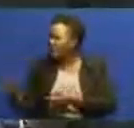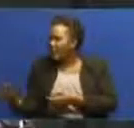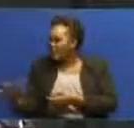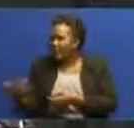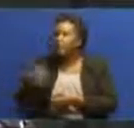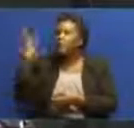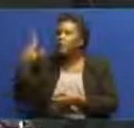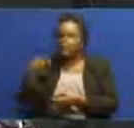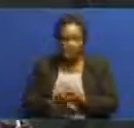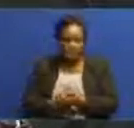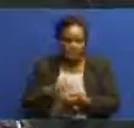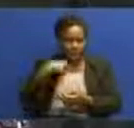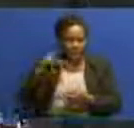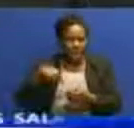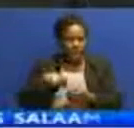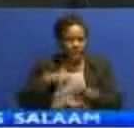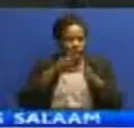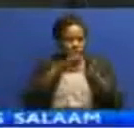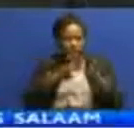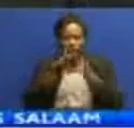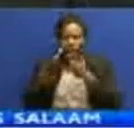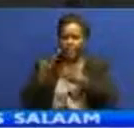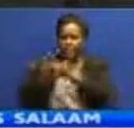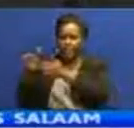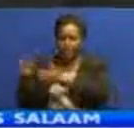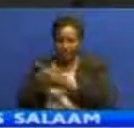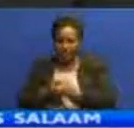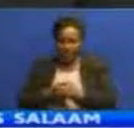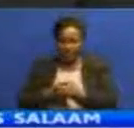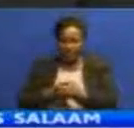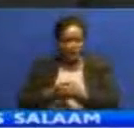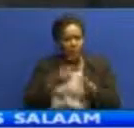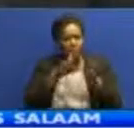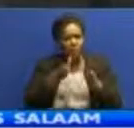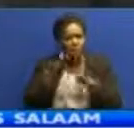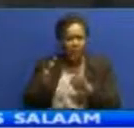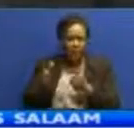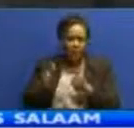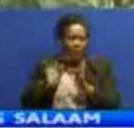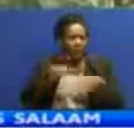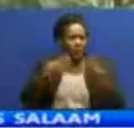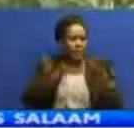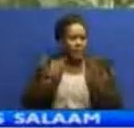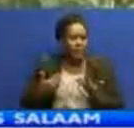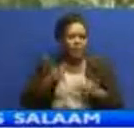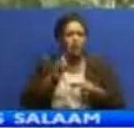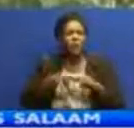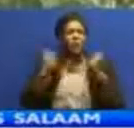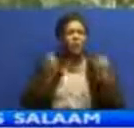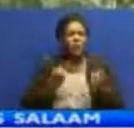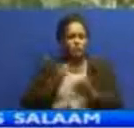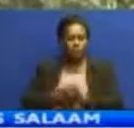tunategemea bandawetu ndo vinatulisha sasa hivi wate hawapo tena tunaishi kwa shida tunataka